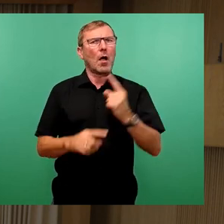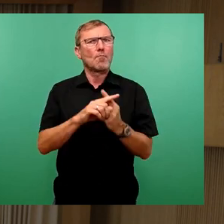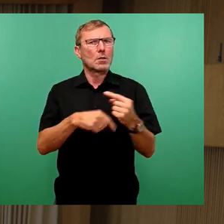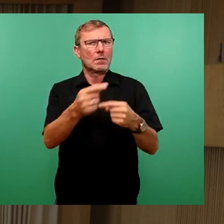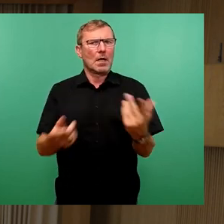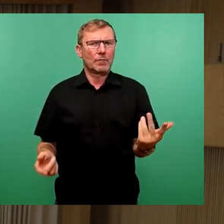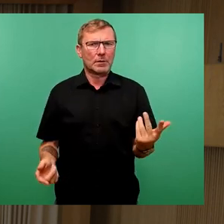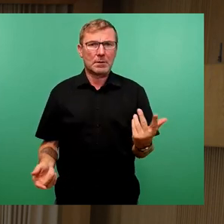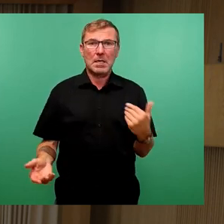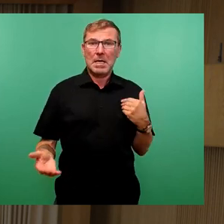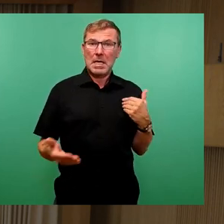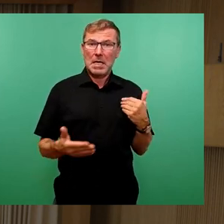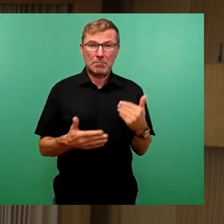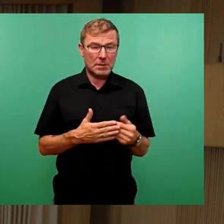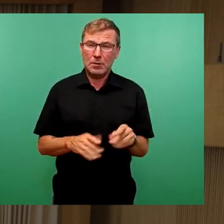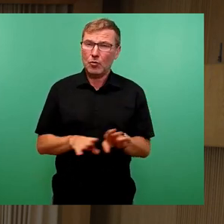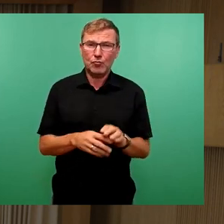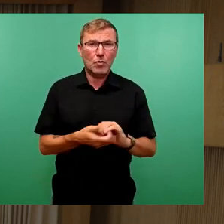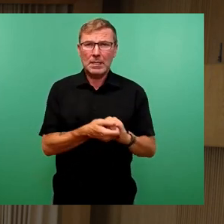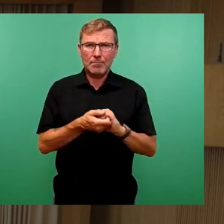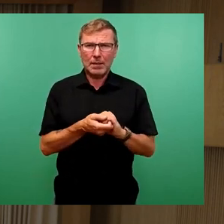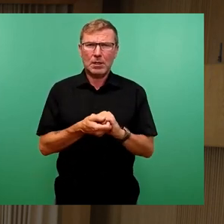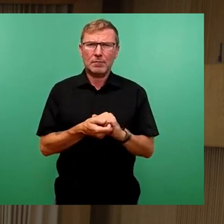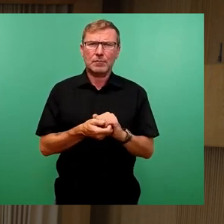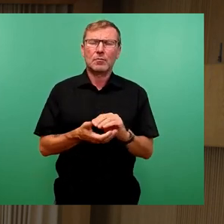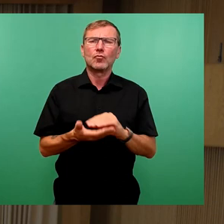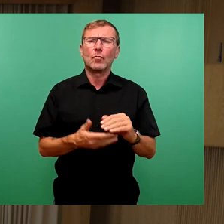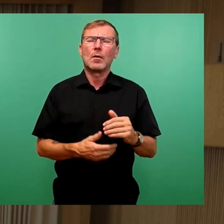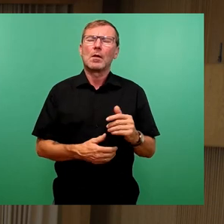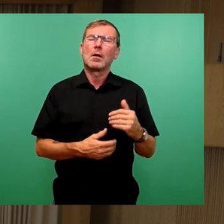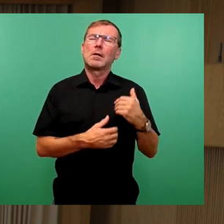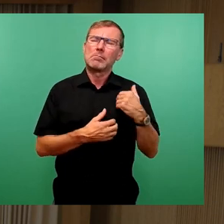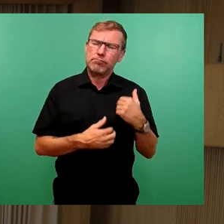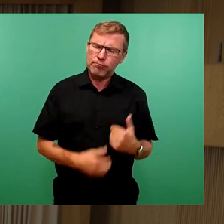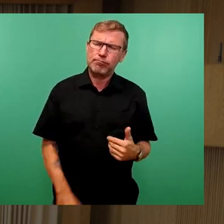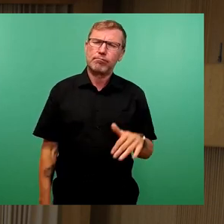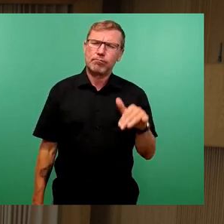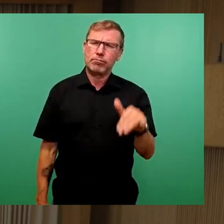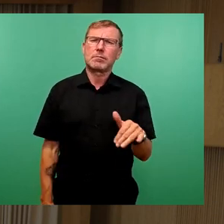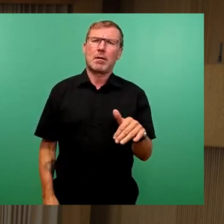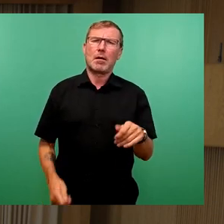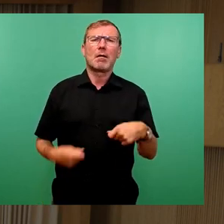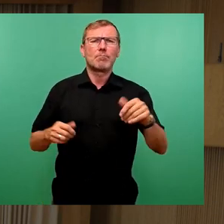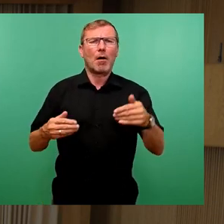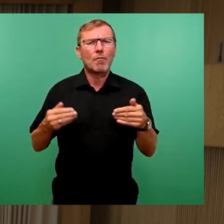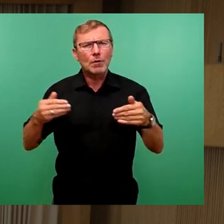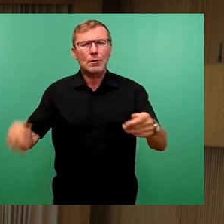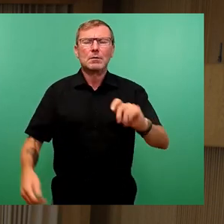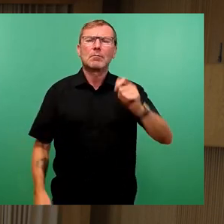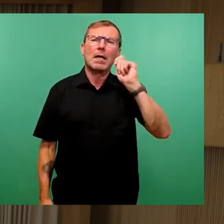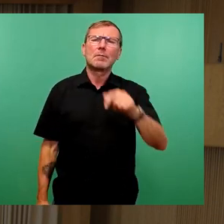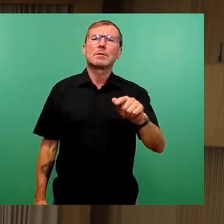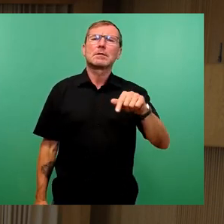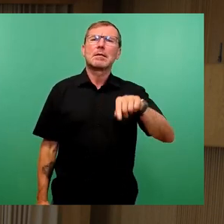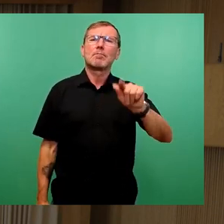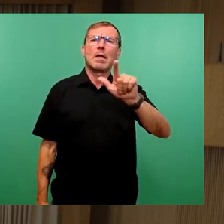Nach wie vor gibt es Schulgemeinschaften, die ihren Schulalltag sehr entbehrungsreich bestreiten müssen, beispielsweise durch Verzögerungen beim Bau wie das Gymnasium Leo. Daher meine Frage,